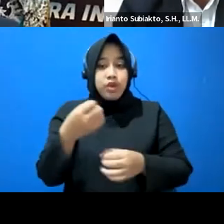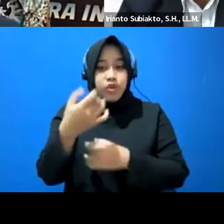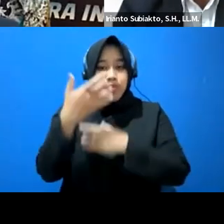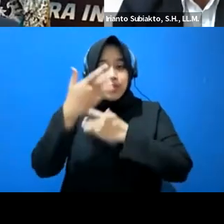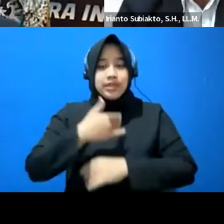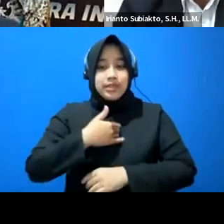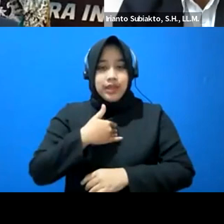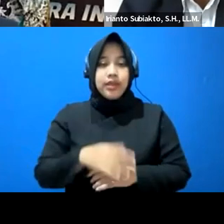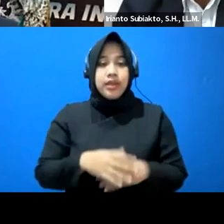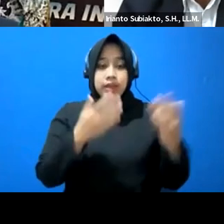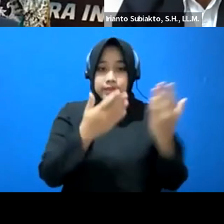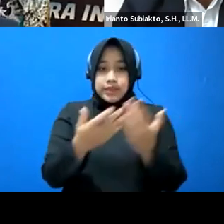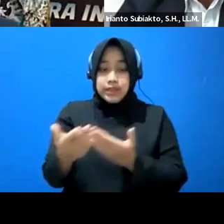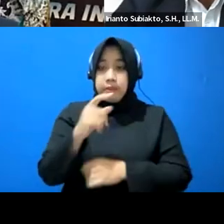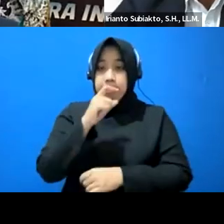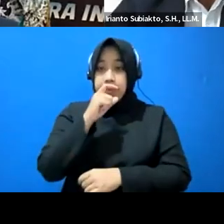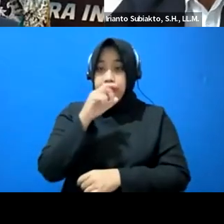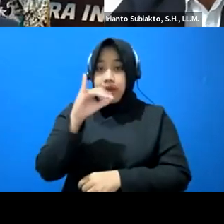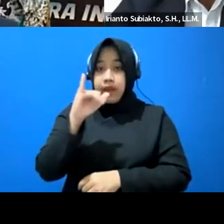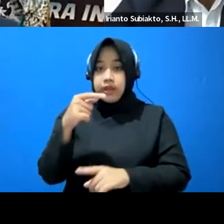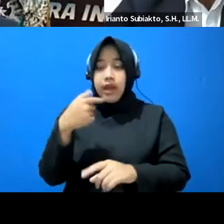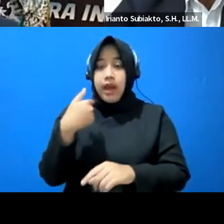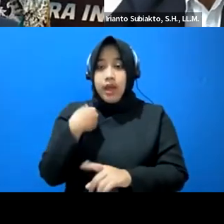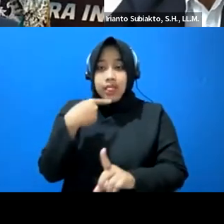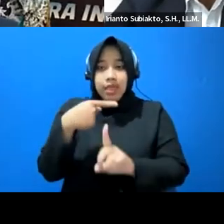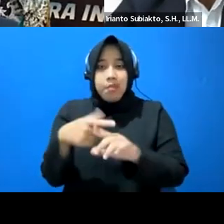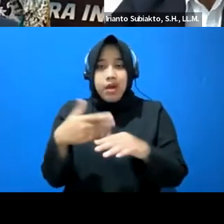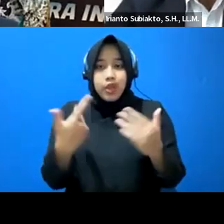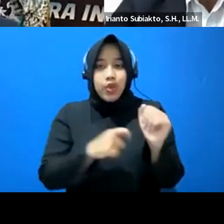selanjutnya saya persilakan ada tambahan atau tanggapan